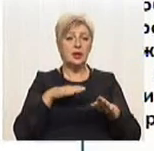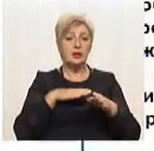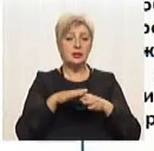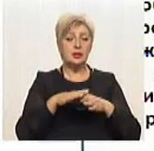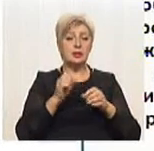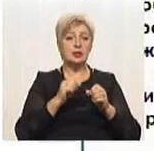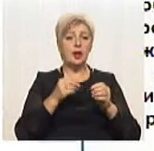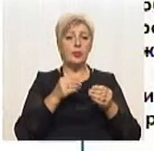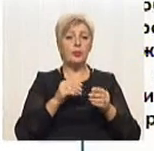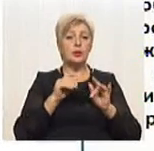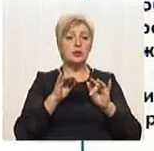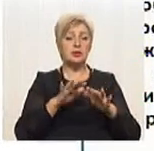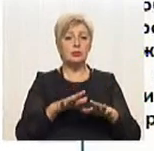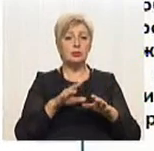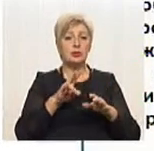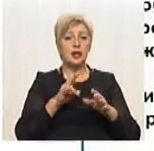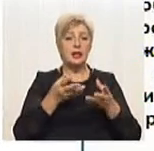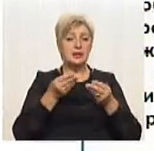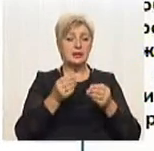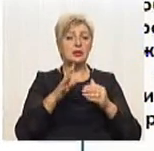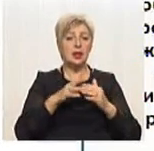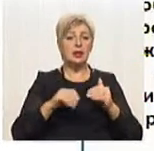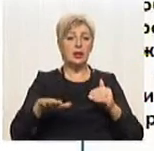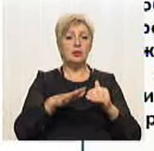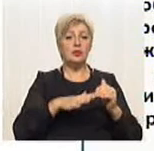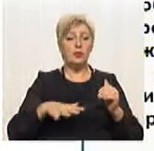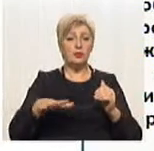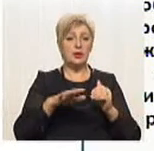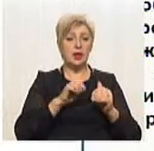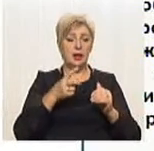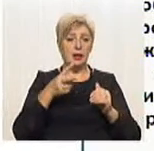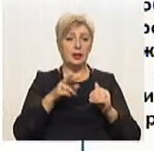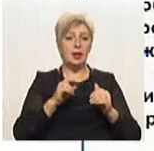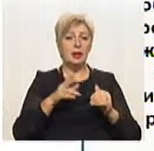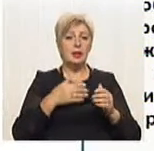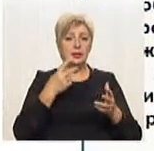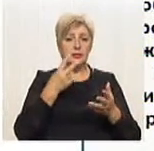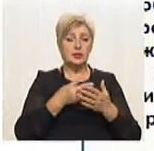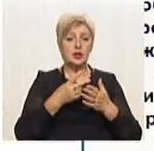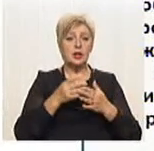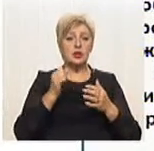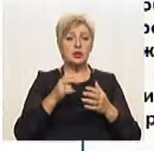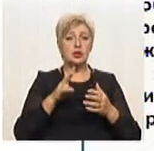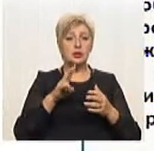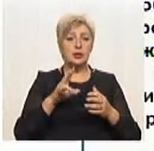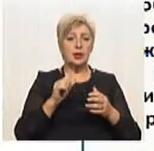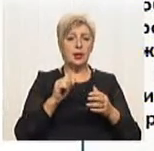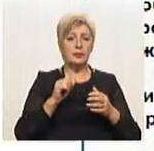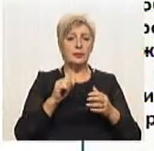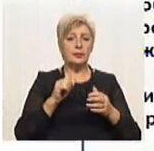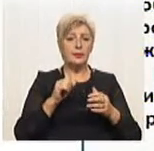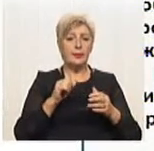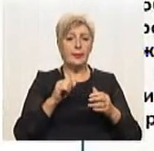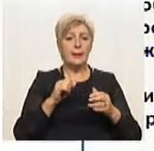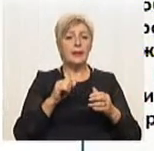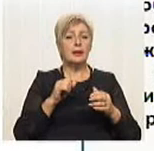оцінки впливу на довкілля або які вимагають оцінки, зважаючи на ймовірні наслідки для територій та об'єктів природно